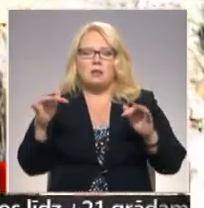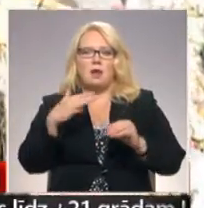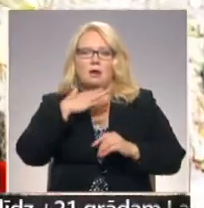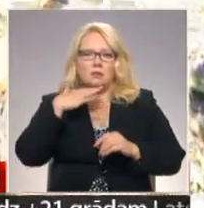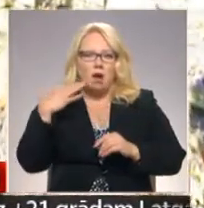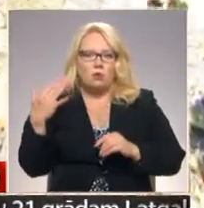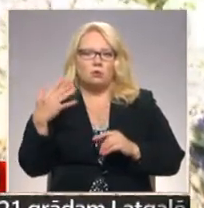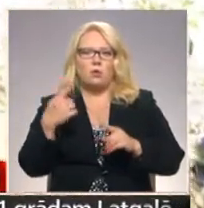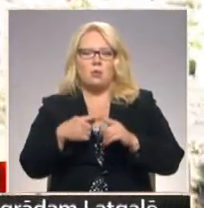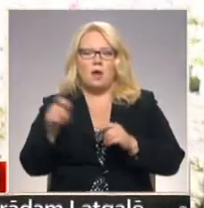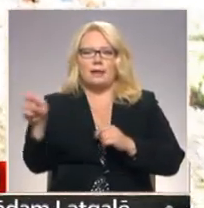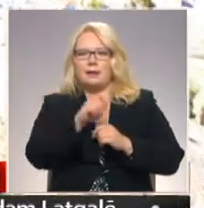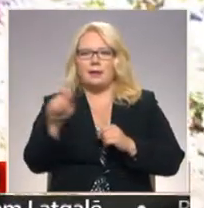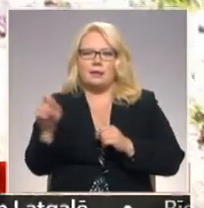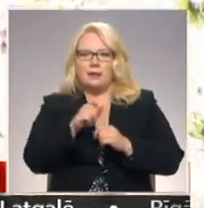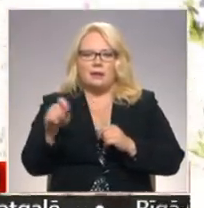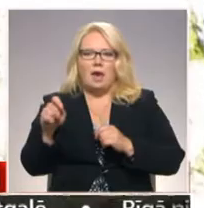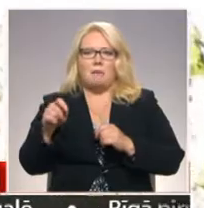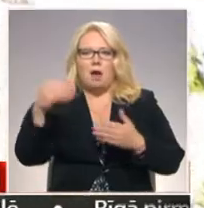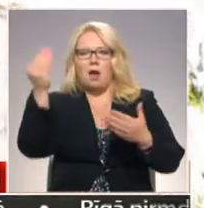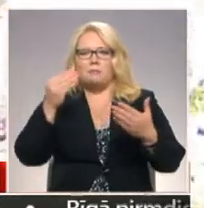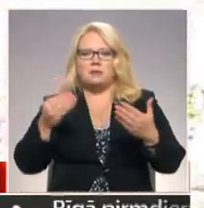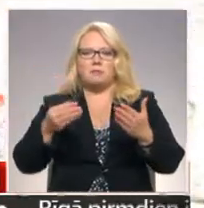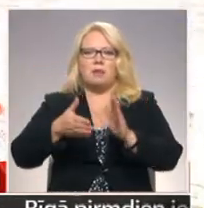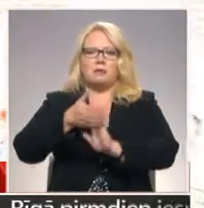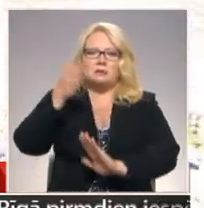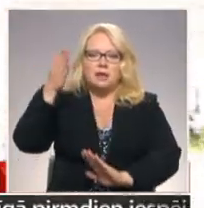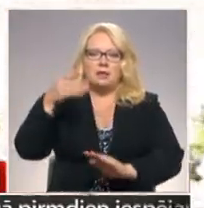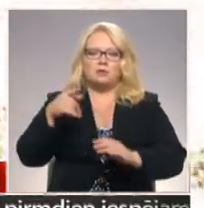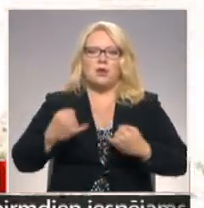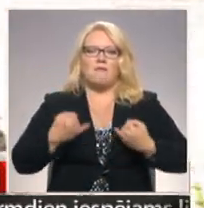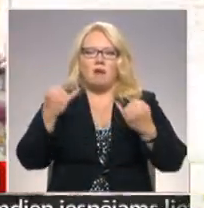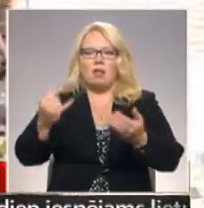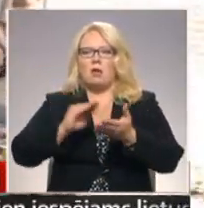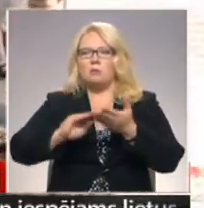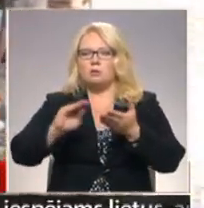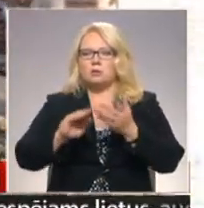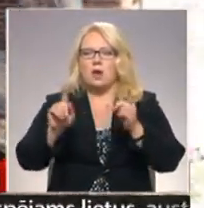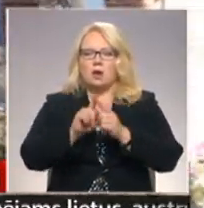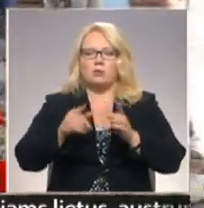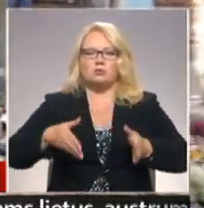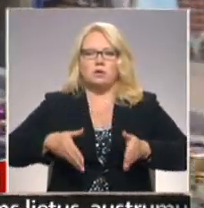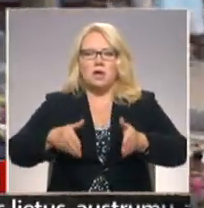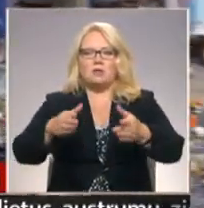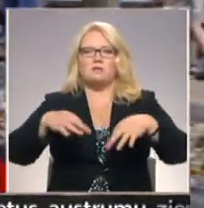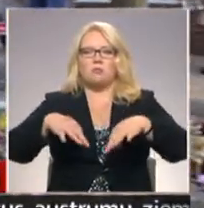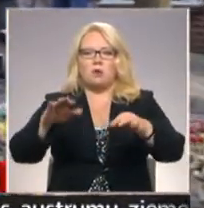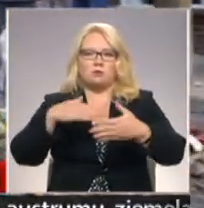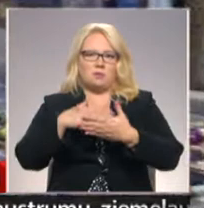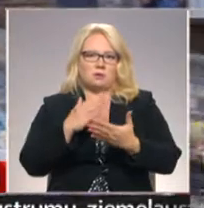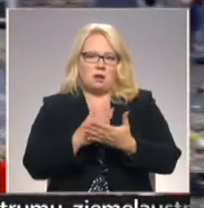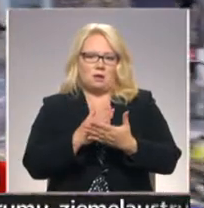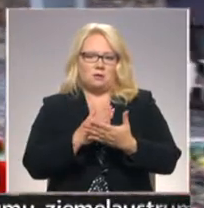un ar krītiņiem ir apzīmēts gan sienas. Šie vēlējumi ir uzrakstīti arī uz ietves un braucumās daļas.